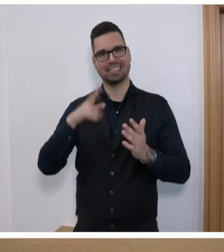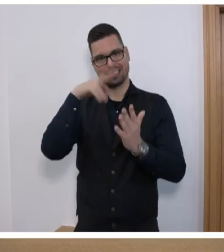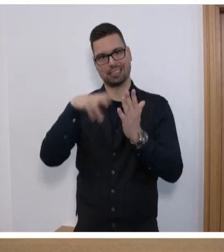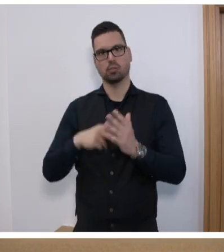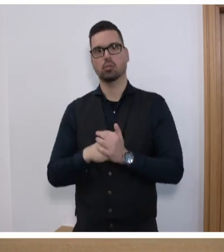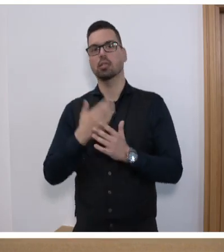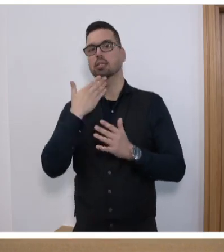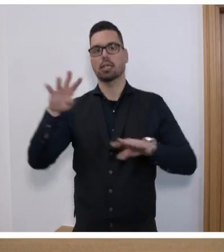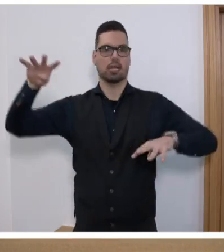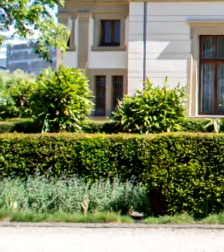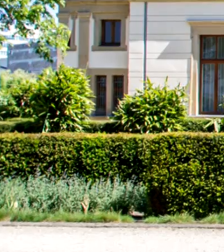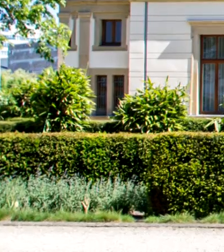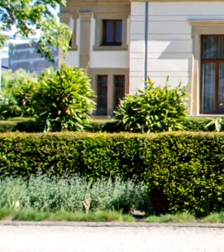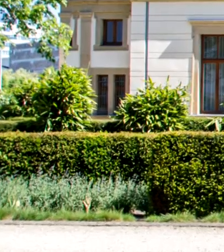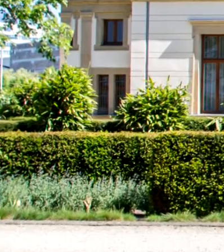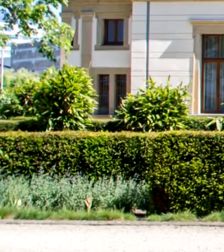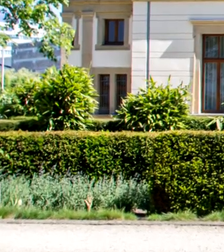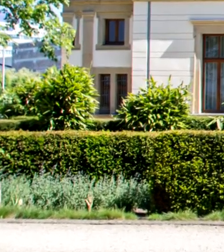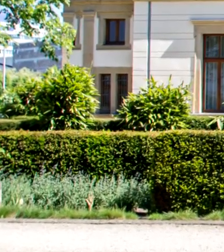Danke für Ihre Aufmerksamkeit.